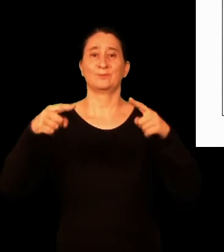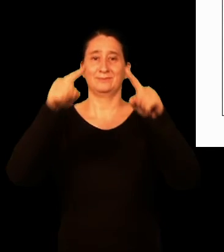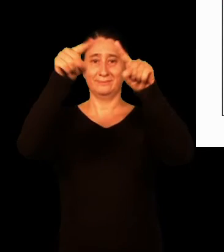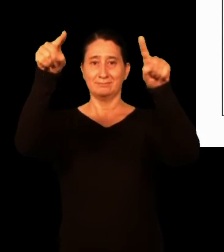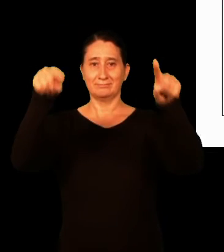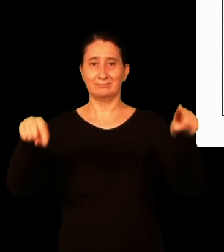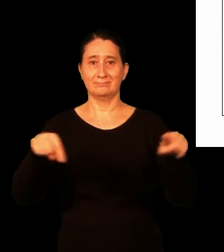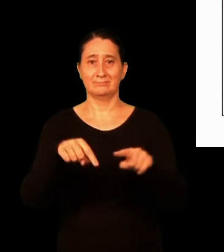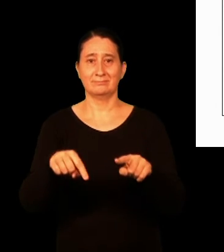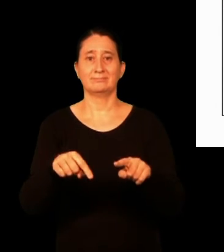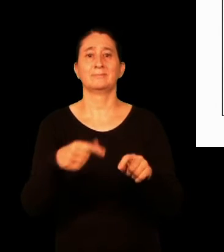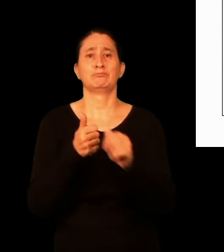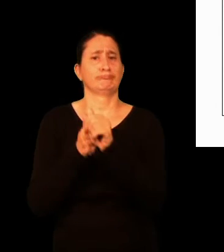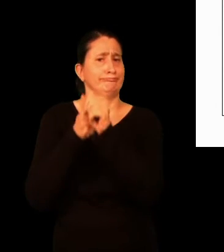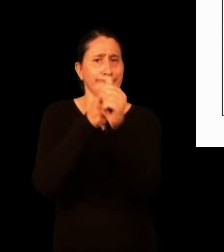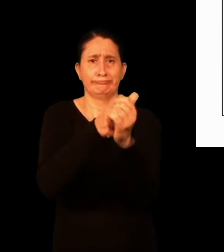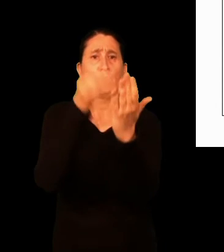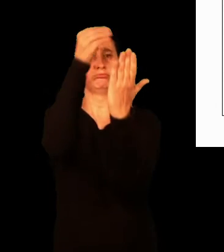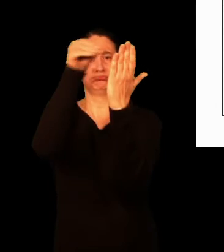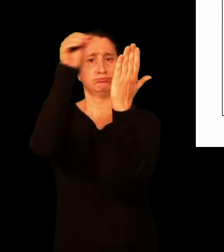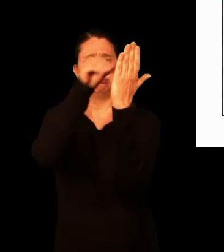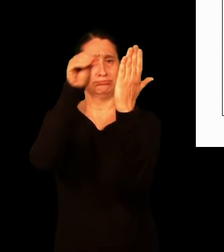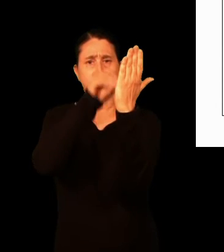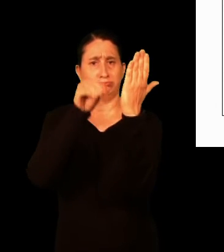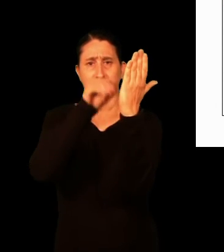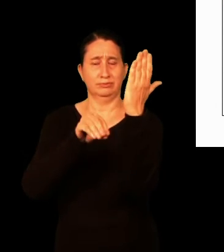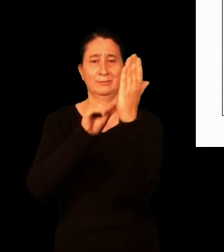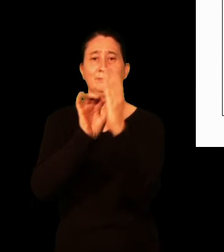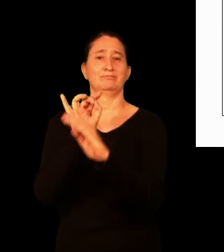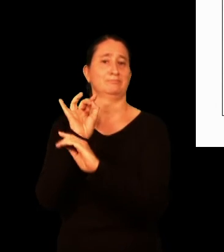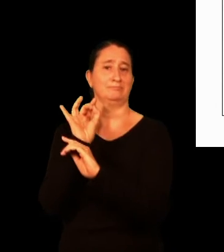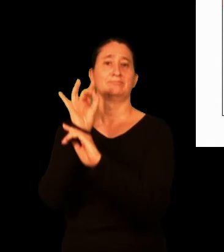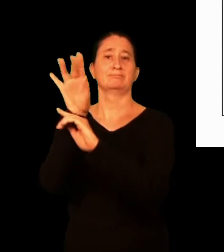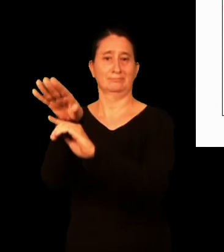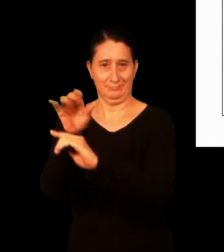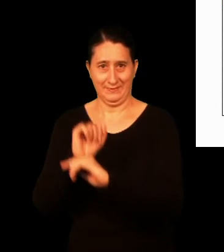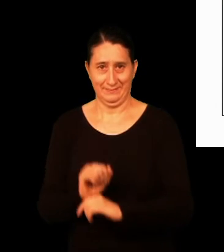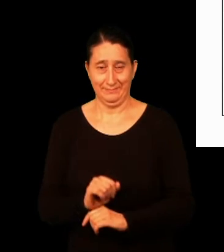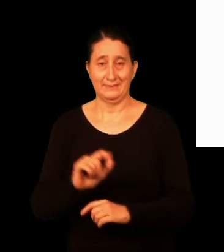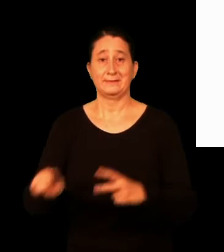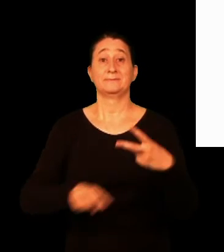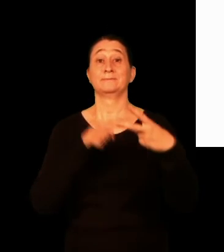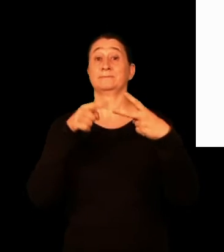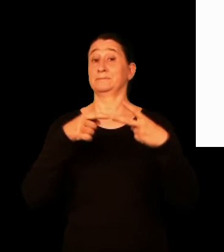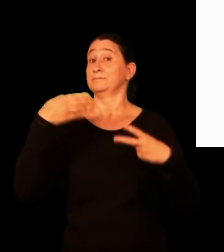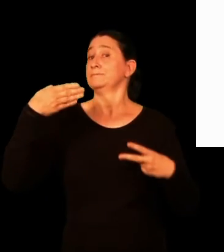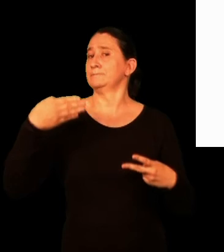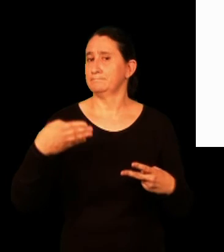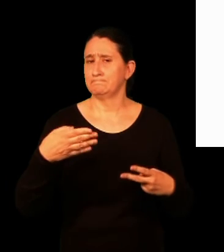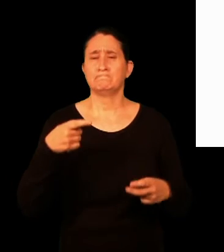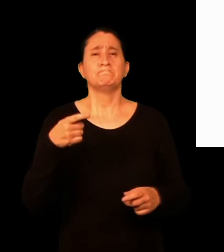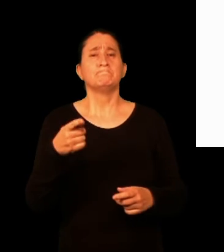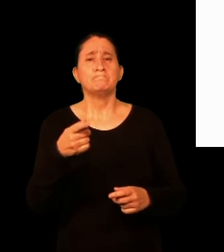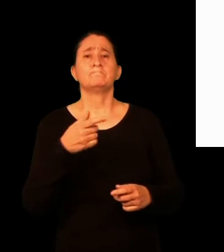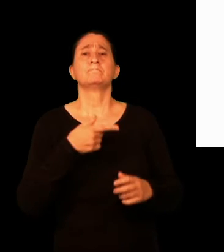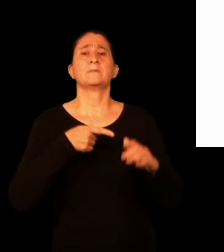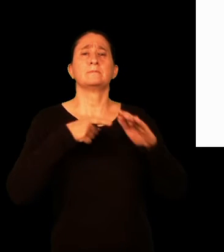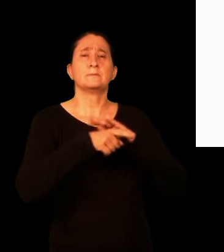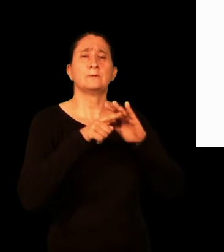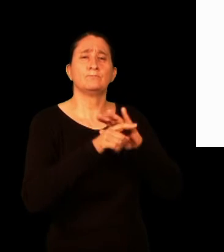eskuinean, ondoren, pete web formularioa eta bidali ezazu. B, aukera.